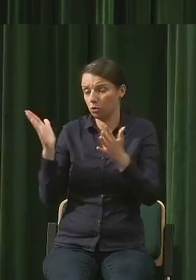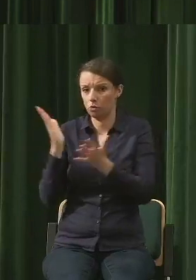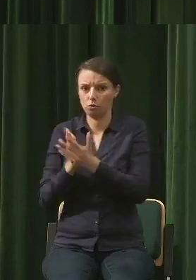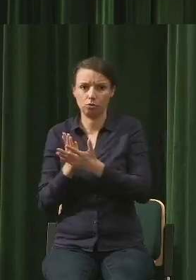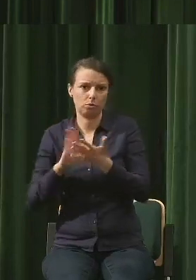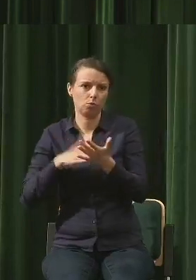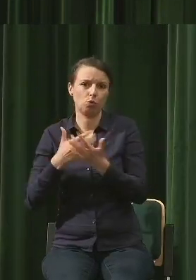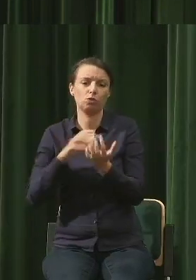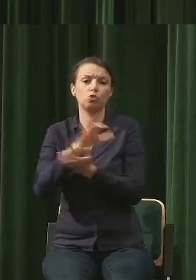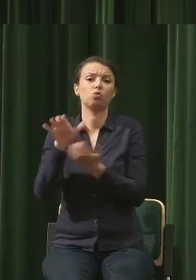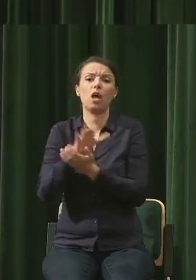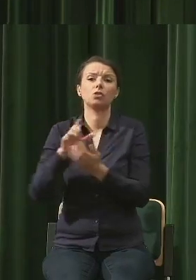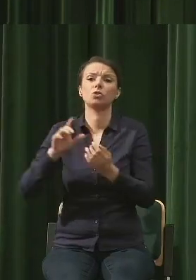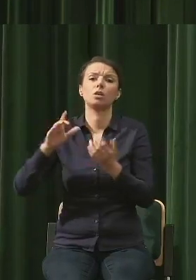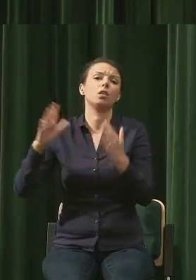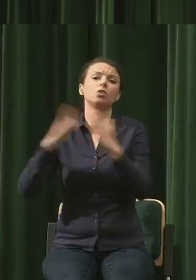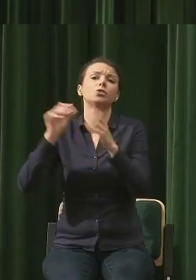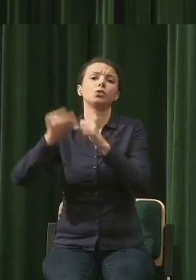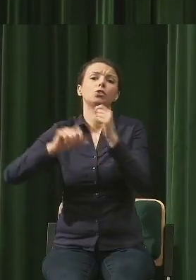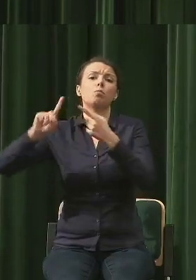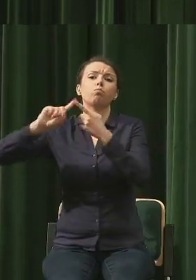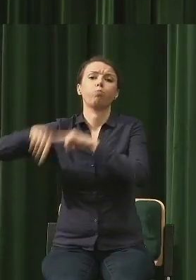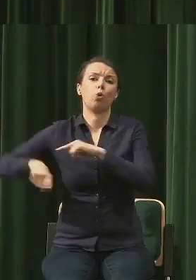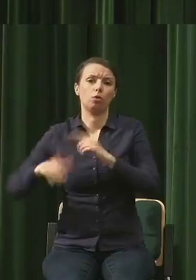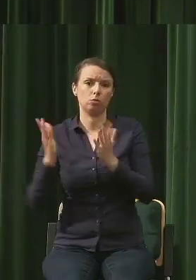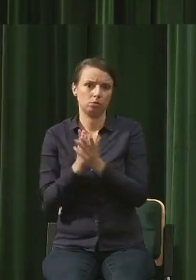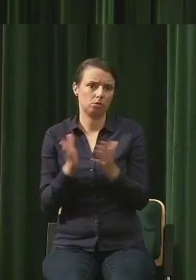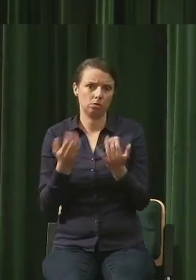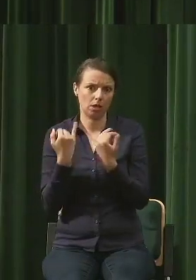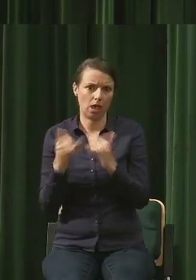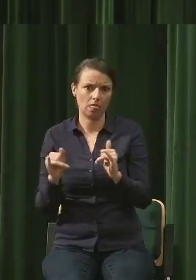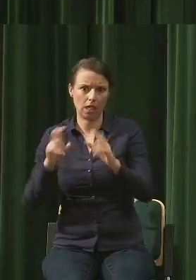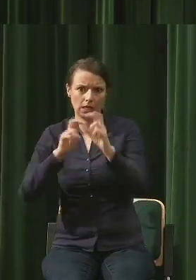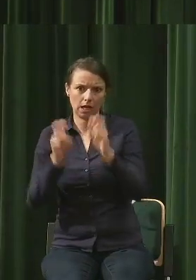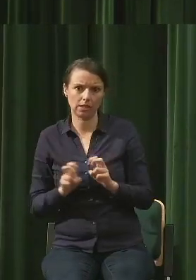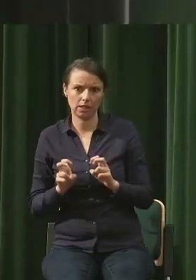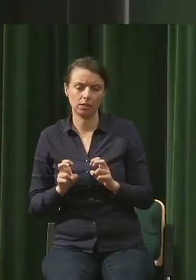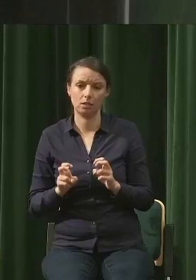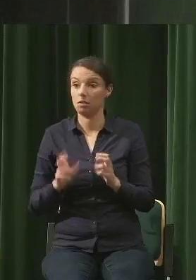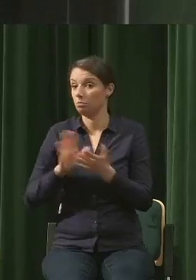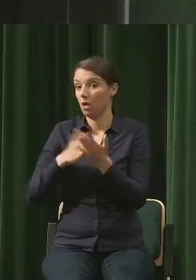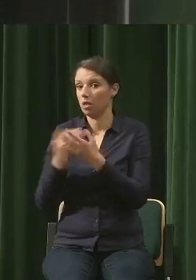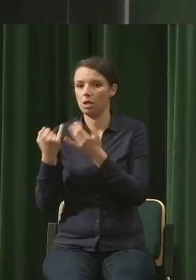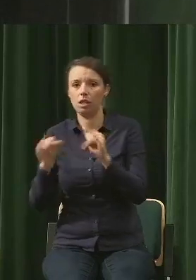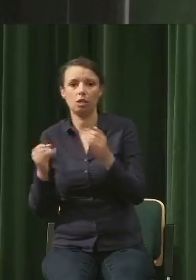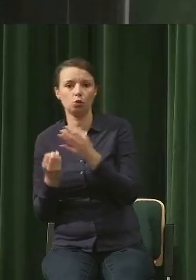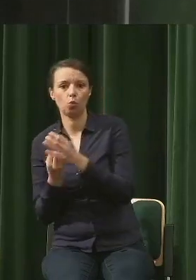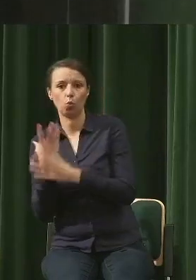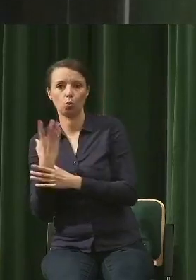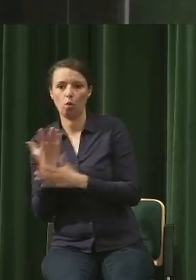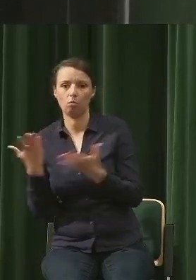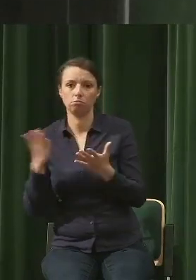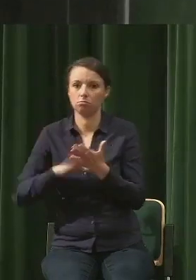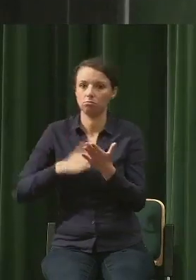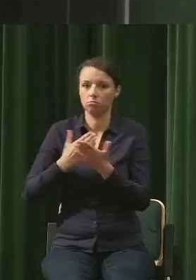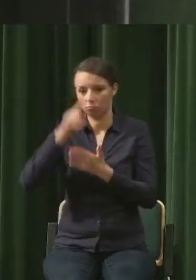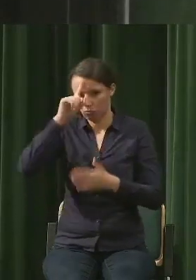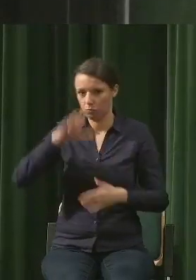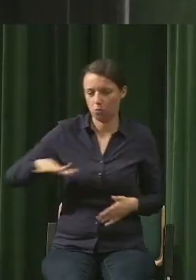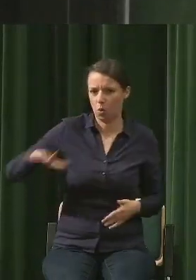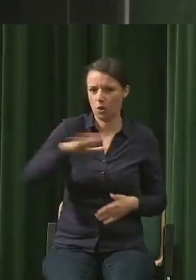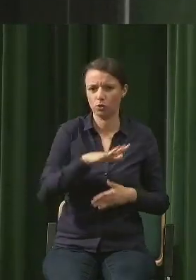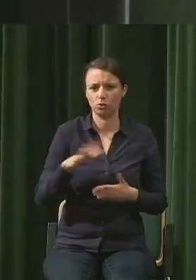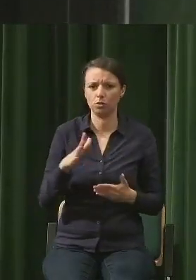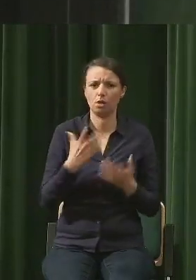lat będzie kolejny kryzys, teoretycznie zupełnie innego źródła się wbodzący społecznego, finansowego,